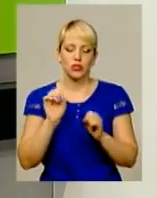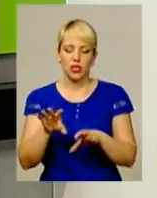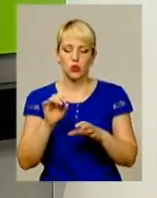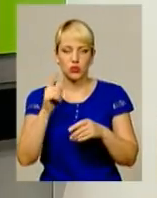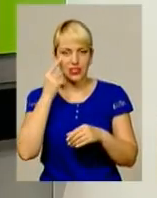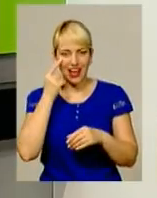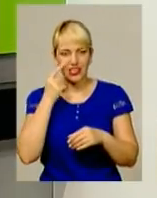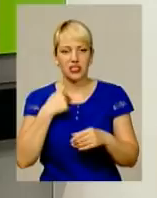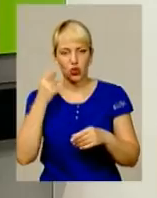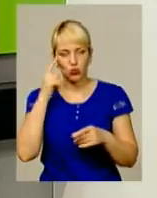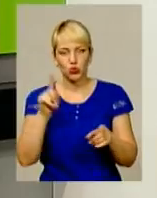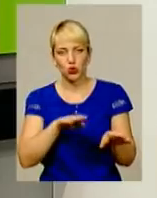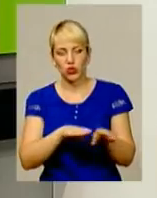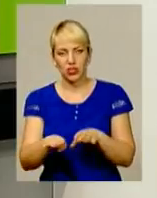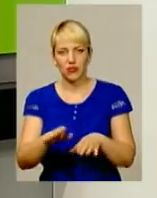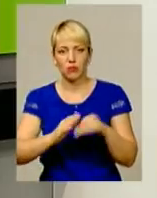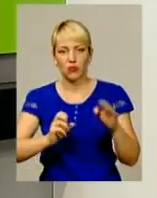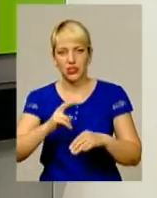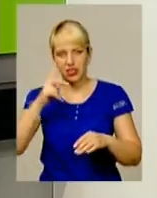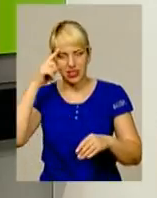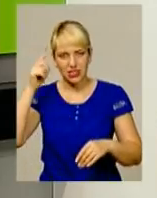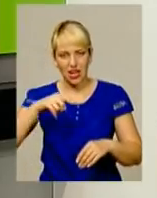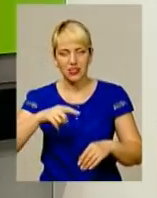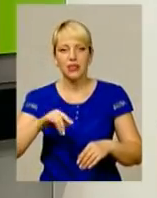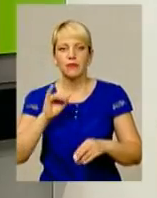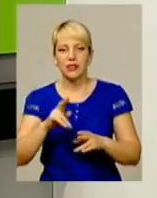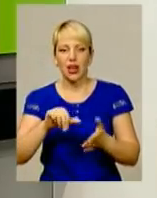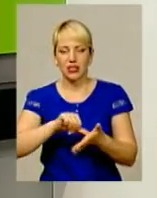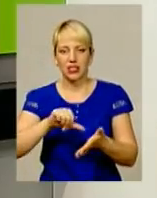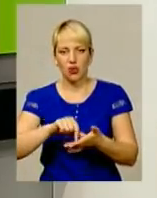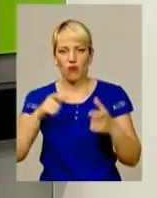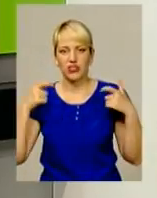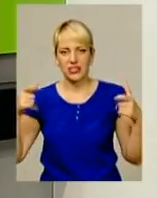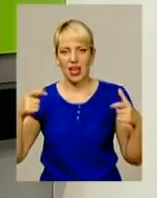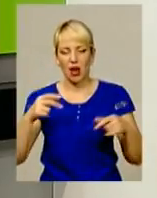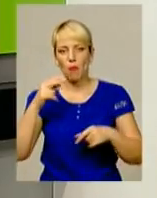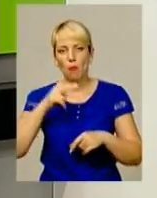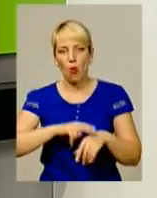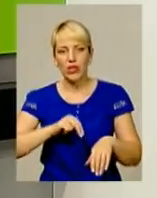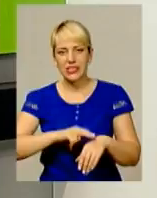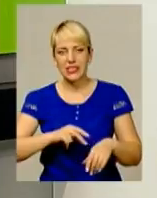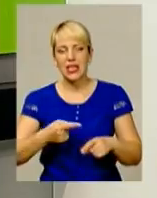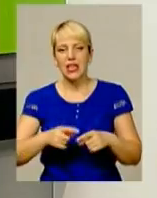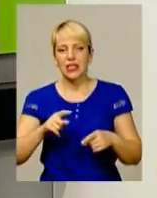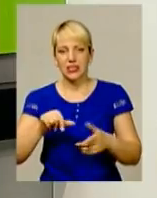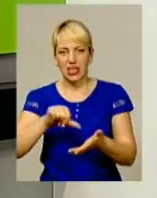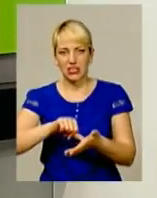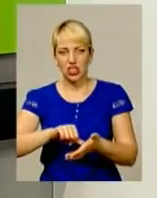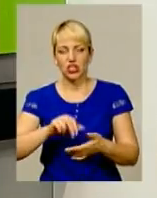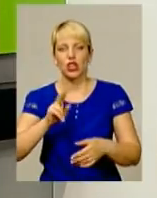Я думаю, що рівень професійних знань, як дільничних офіцерів поліції, як тих дільничних офіцерів, які будуть